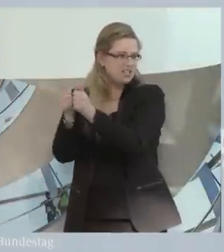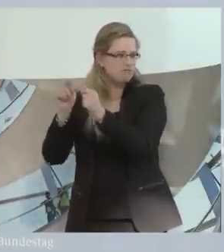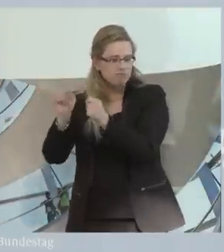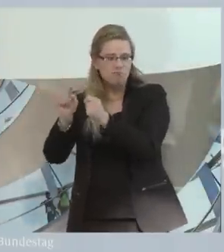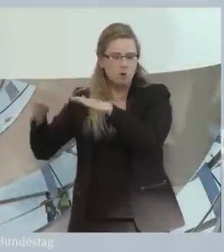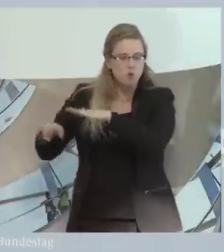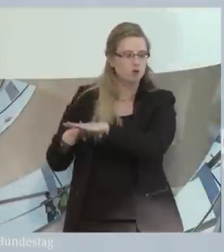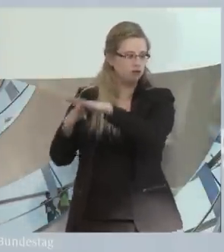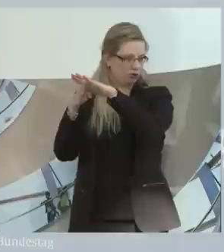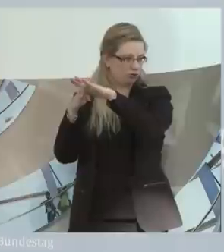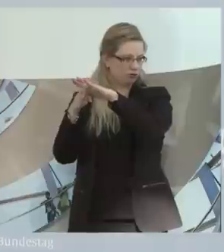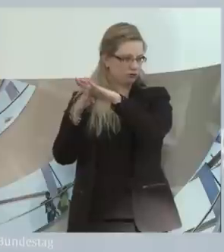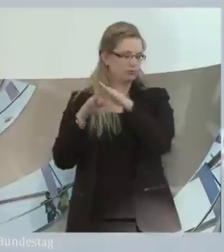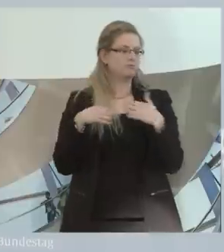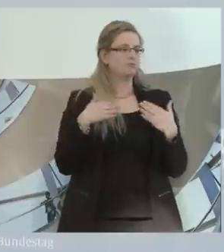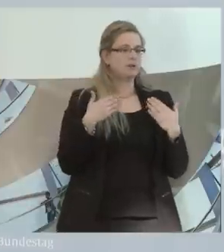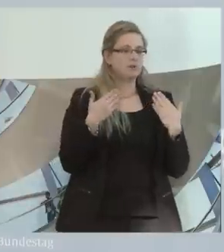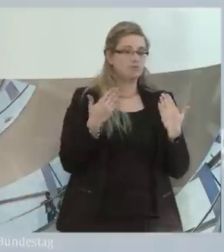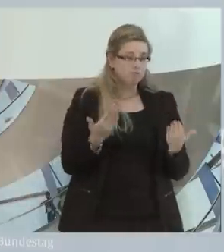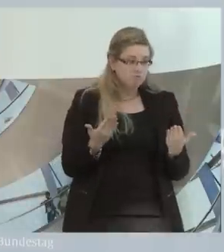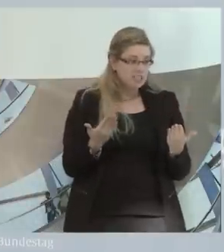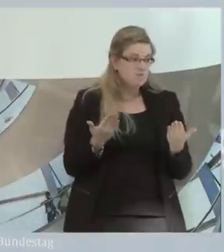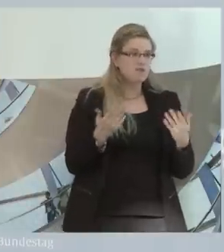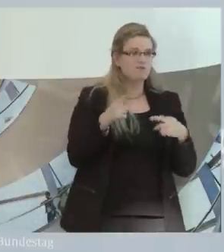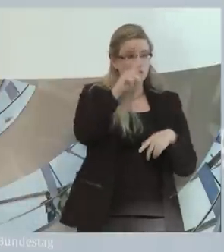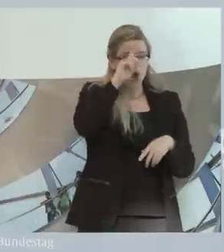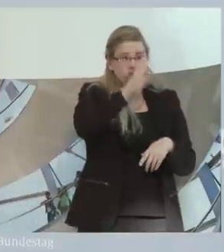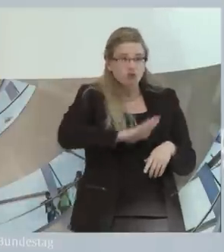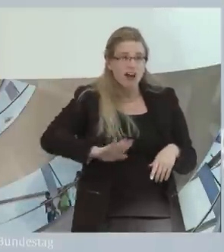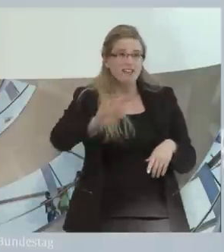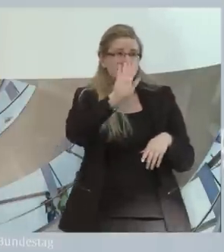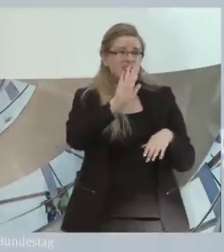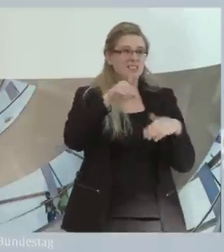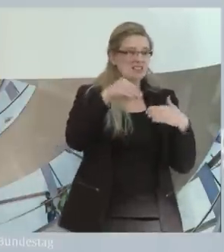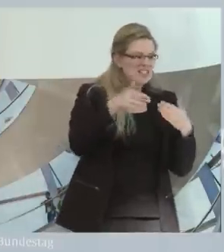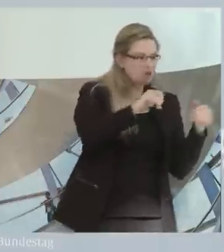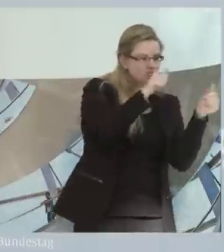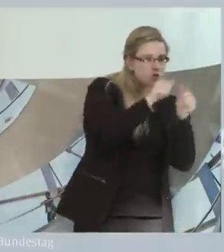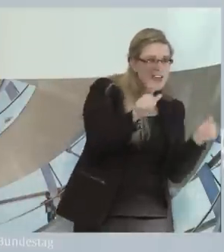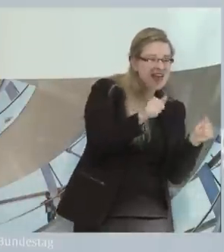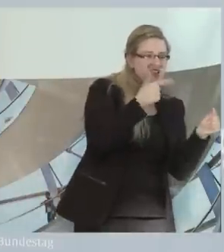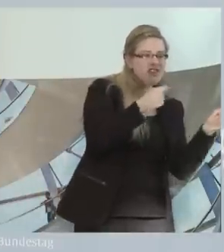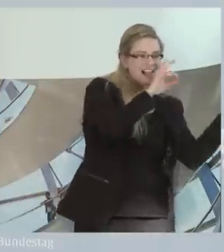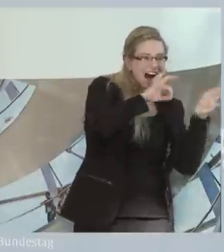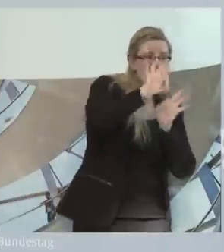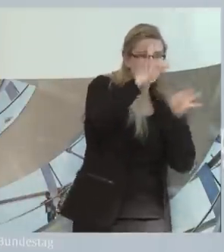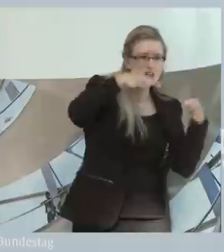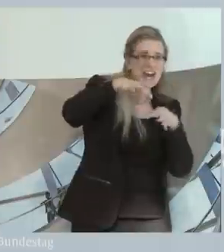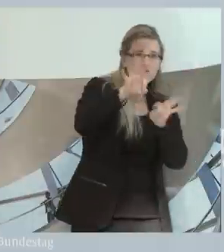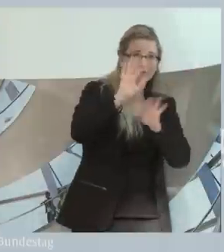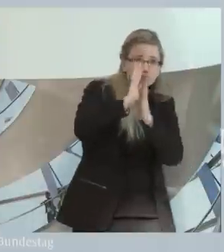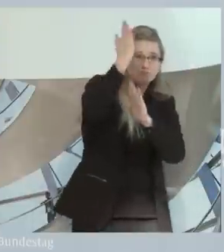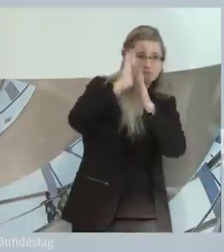erfolgreich erprobte Modelle können wir bundesweit einführen? Auch diese Frage stellt sich uns.